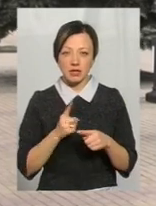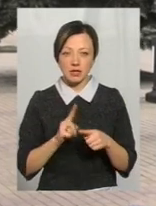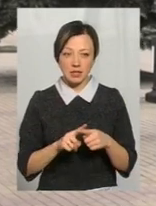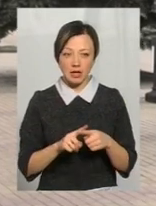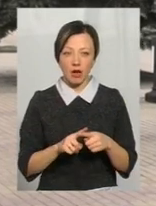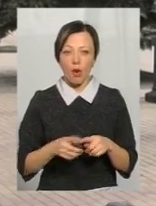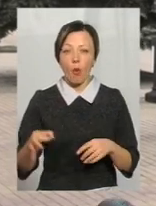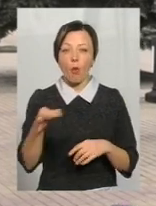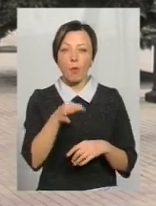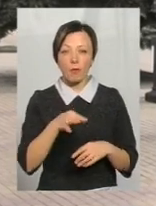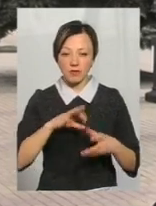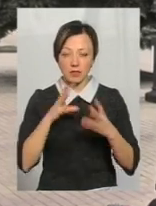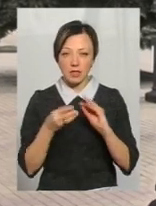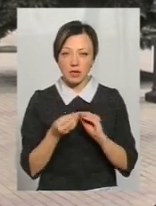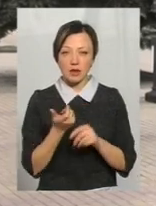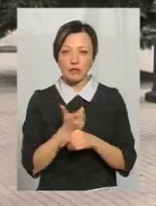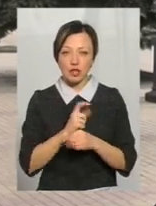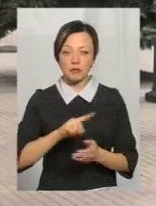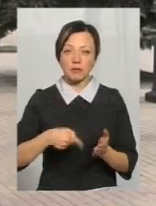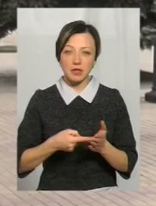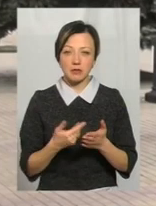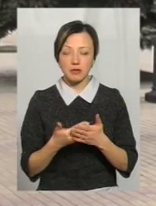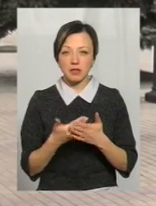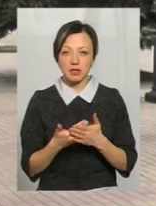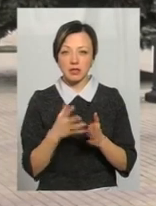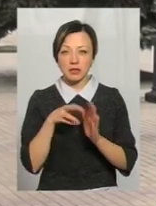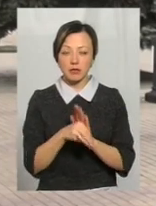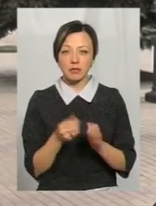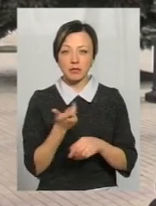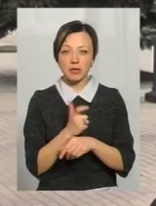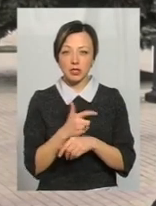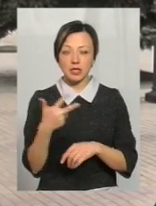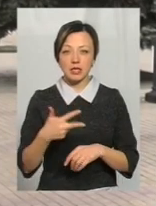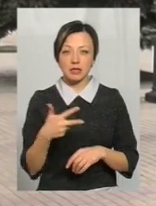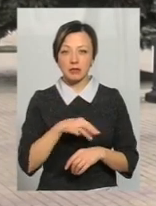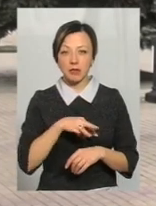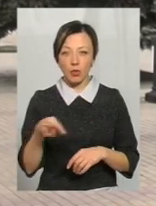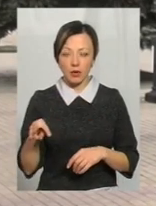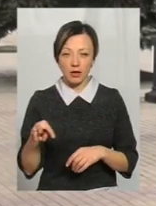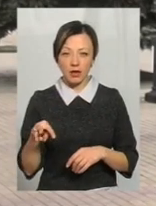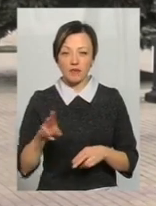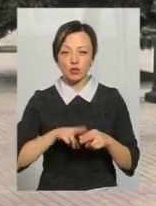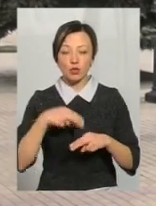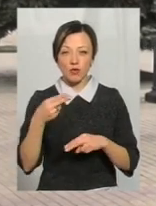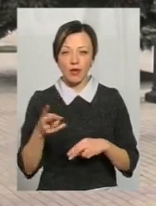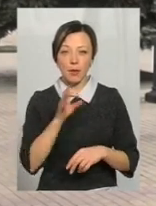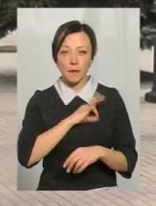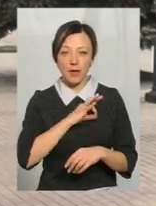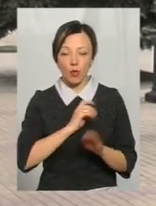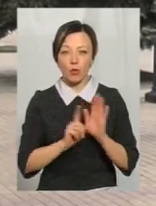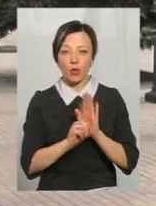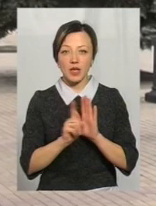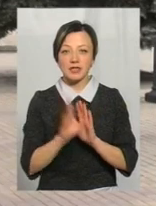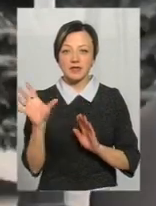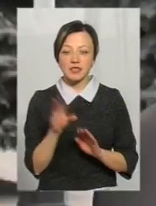області. Більша ця цифра, звичайно, місто. Там десь місто заклало більше, я думаю, 30 мільйонів. Відшкодування на пільговий приїзд